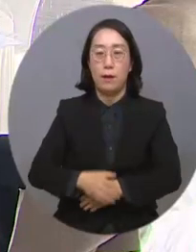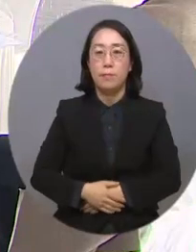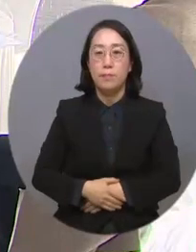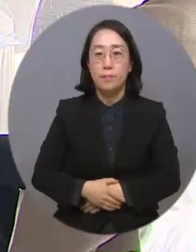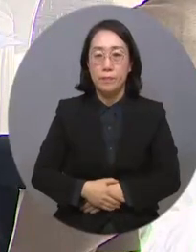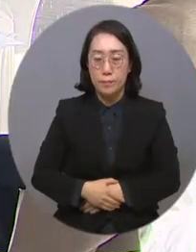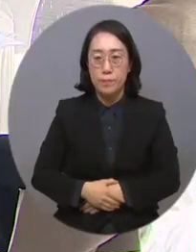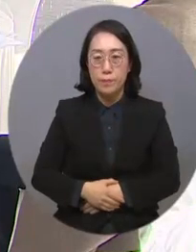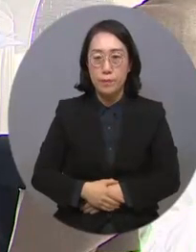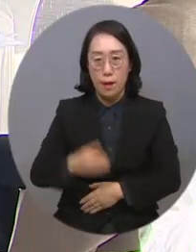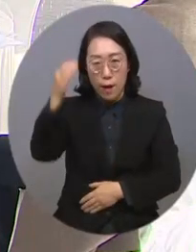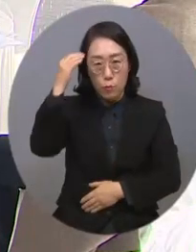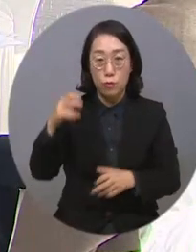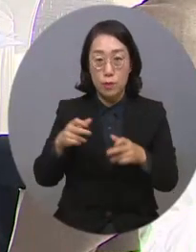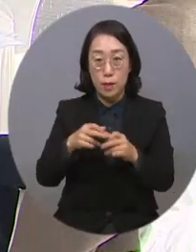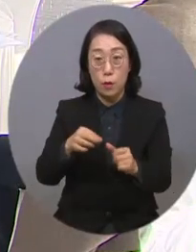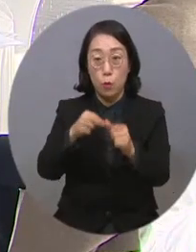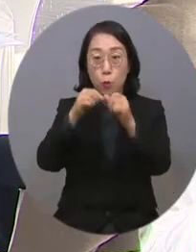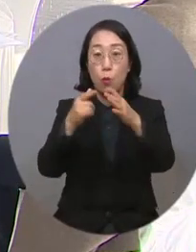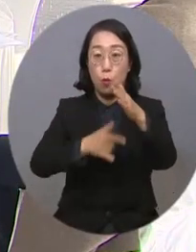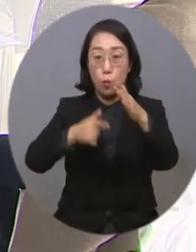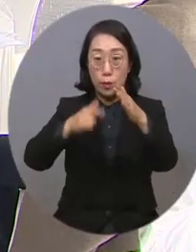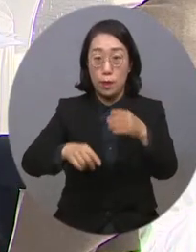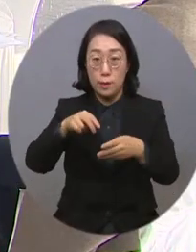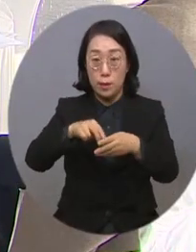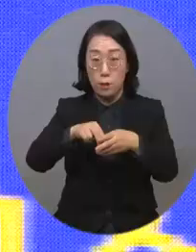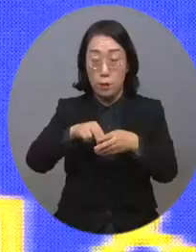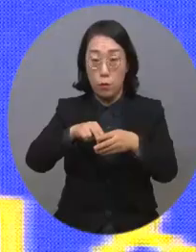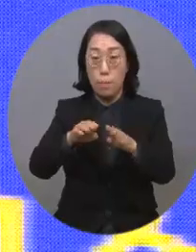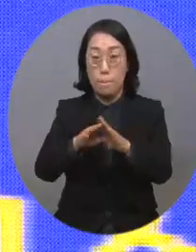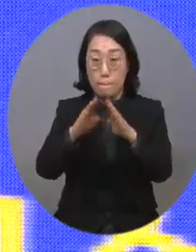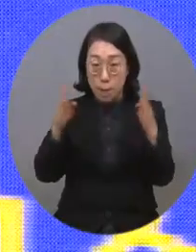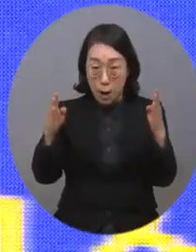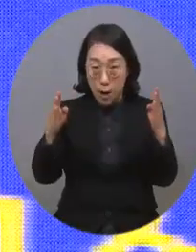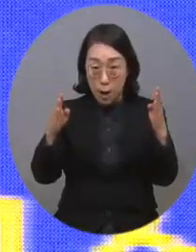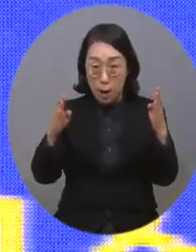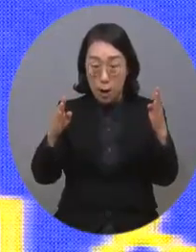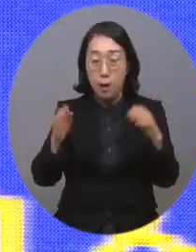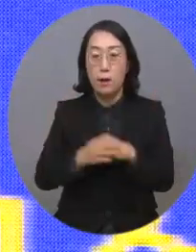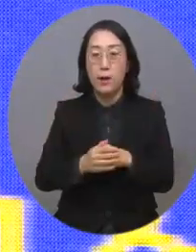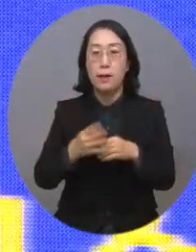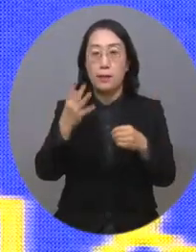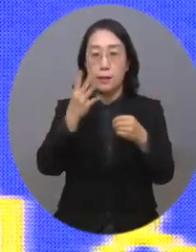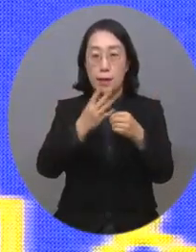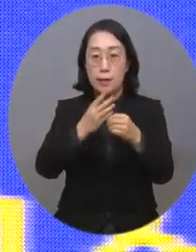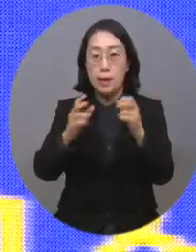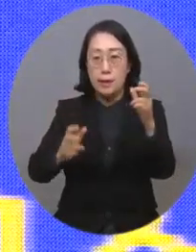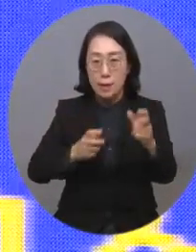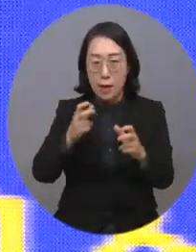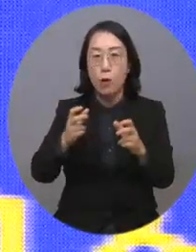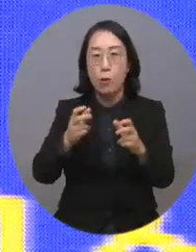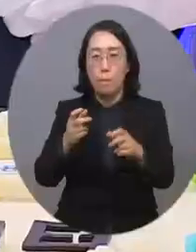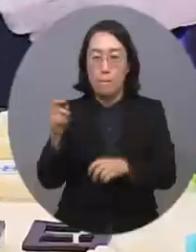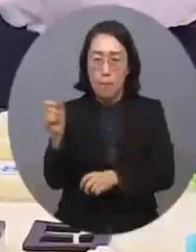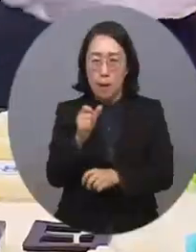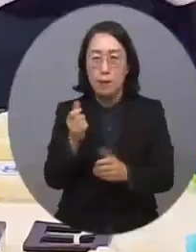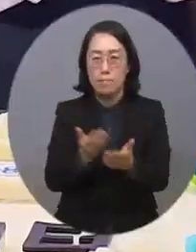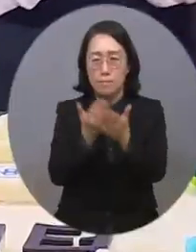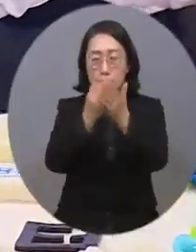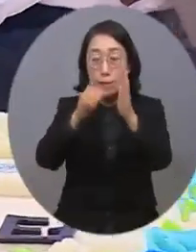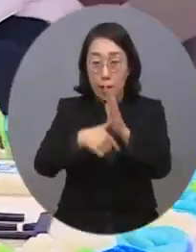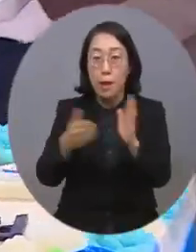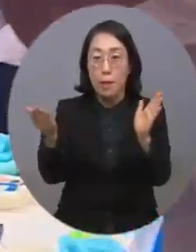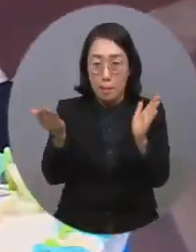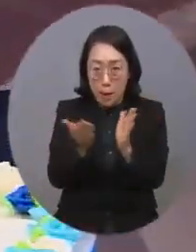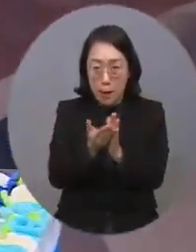한편 한국장애인고용공단은 센터 개소를 시작으로 4차 산업혁명 시대에 발맞춘 다양한 움직임을